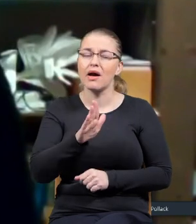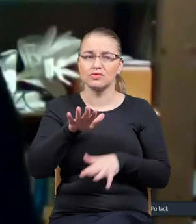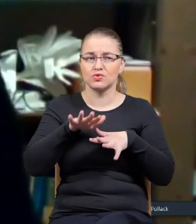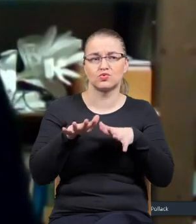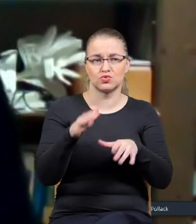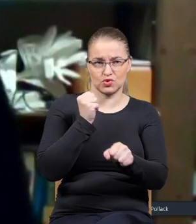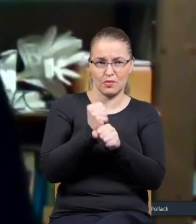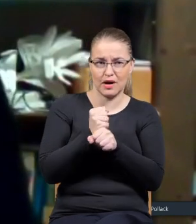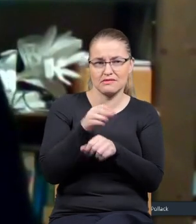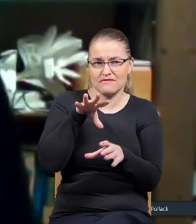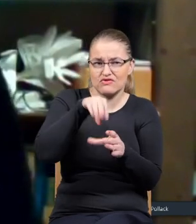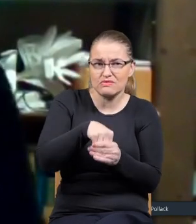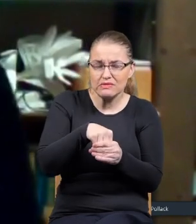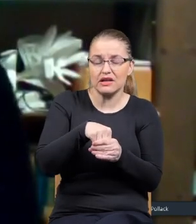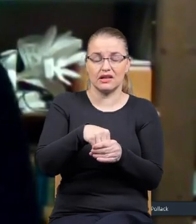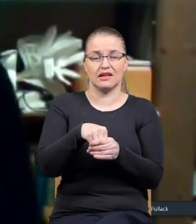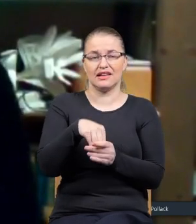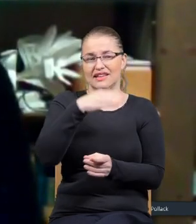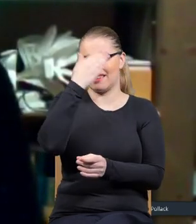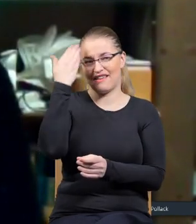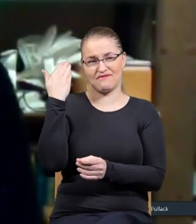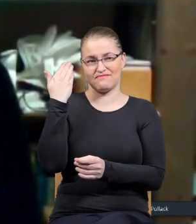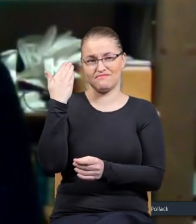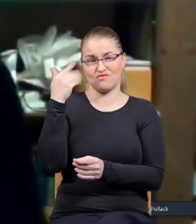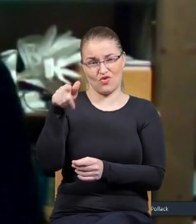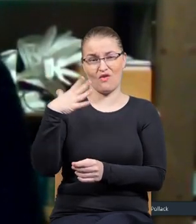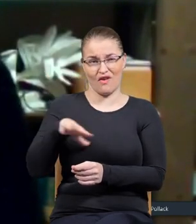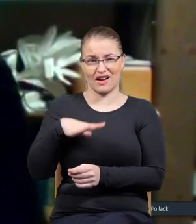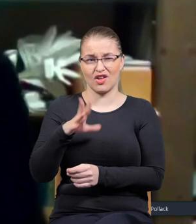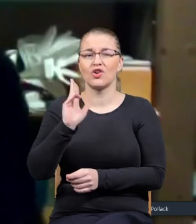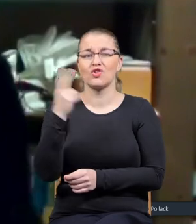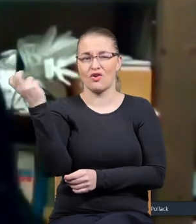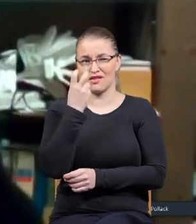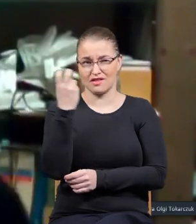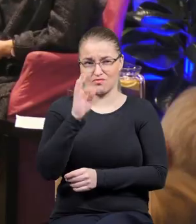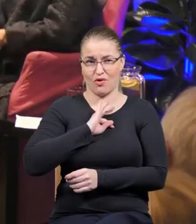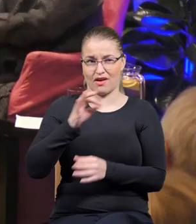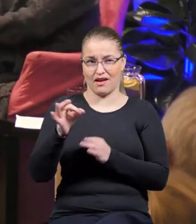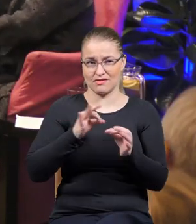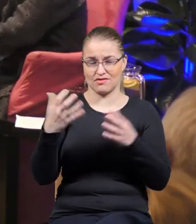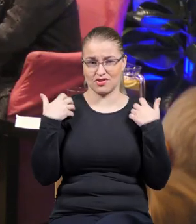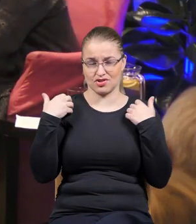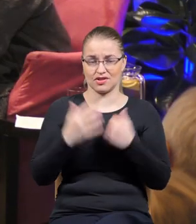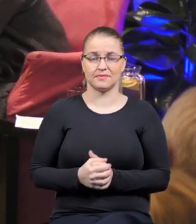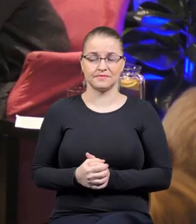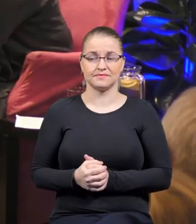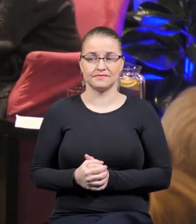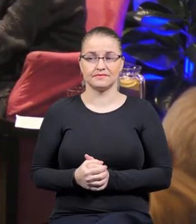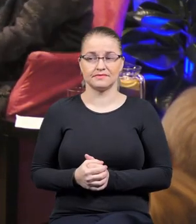pracy w to włożyć i nie wiem, czy to jest warto. Na kogo to interesuje. Ale wiesz, Martinie,